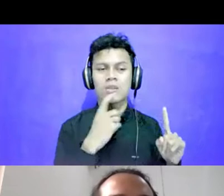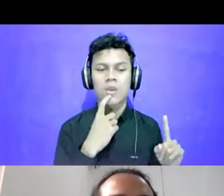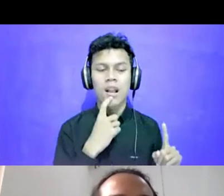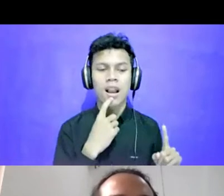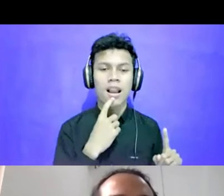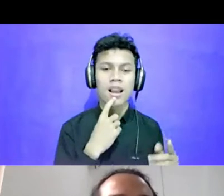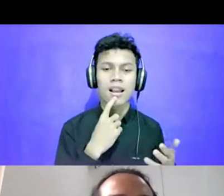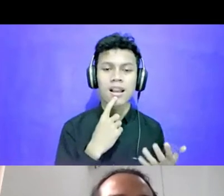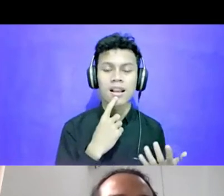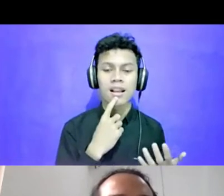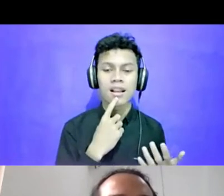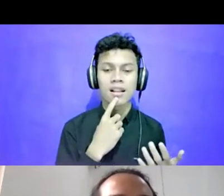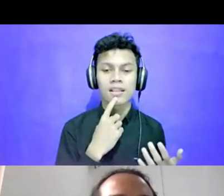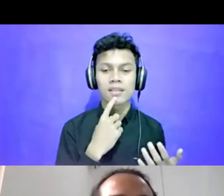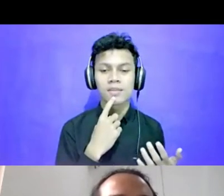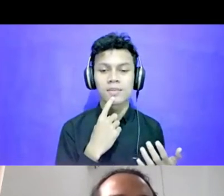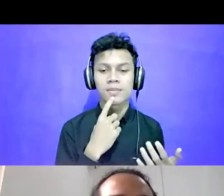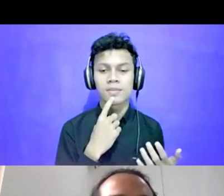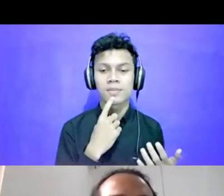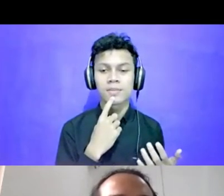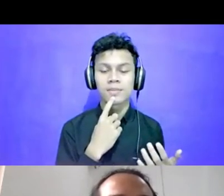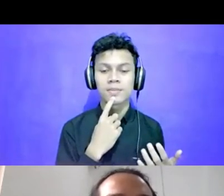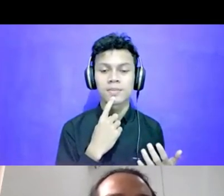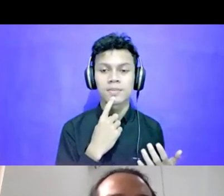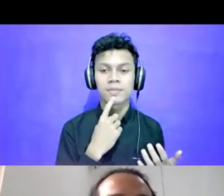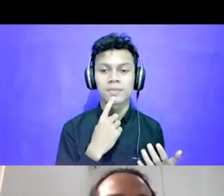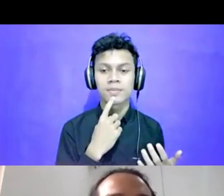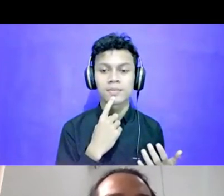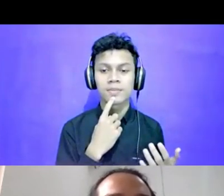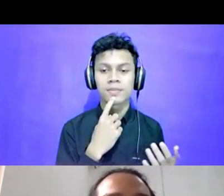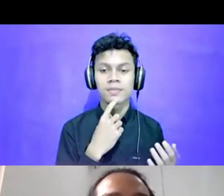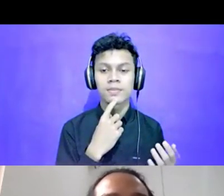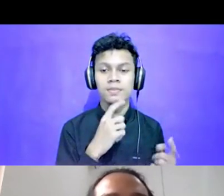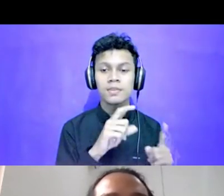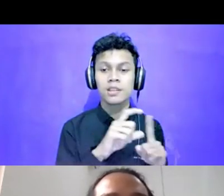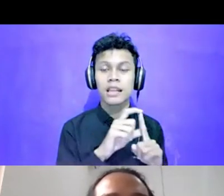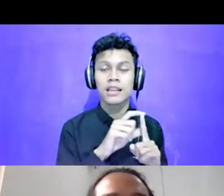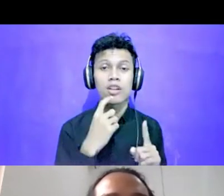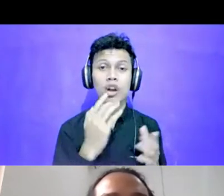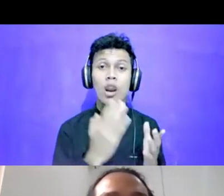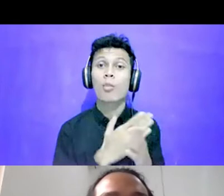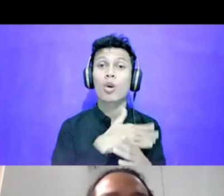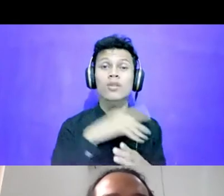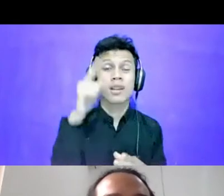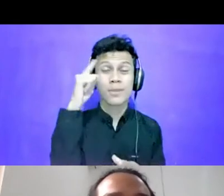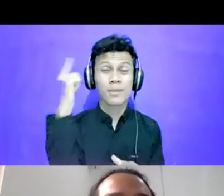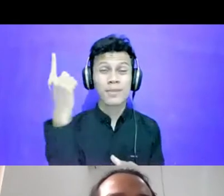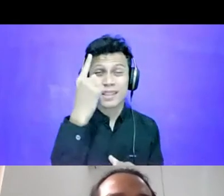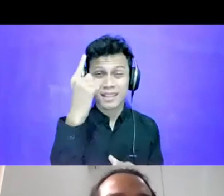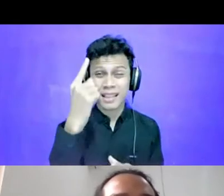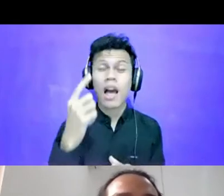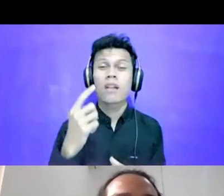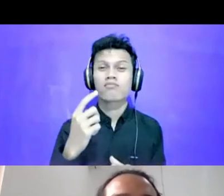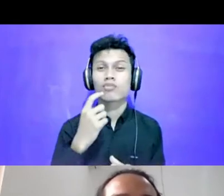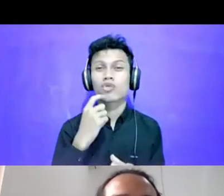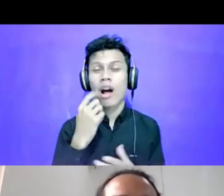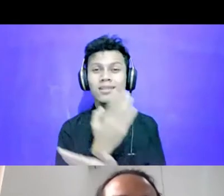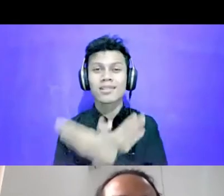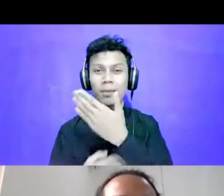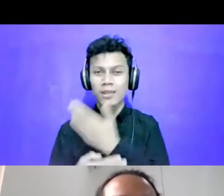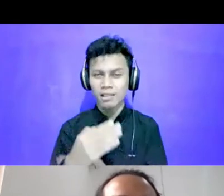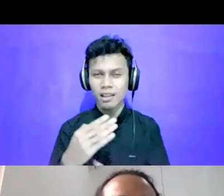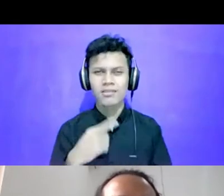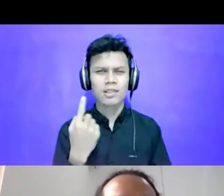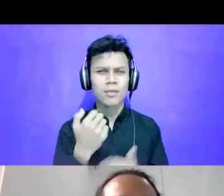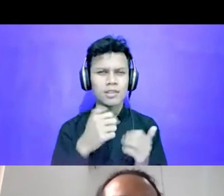proyek pemerintah yang terkait dengan disabilitas. Ini kita bisa